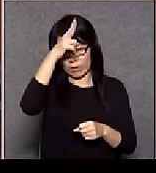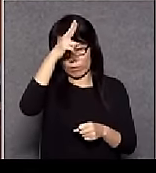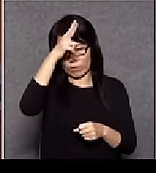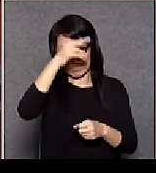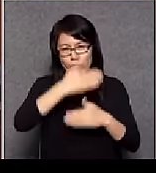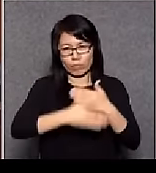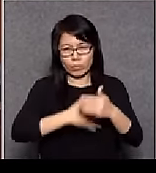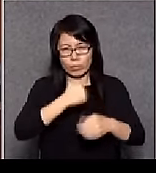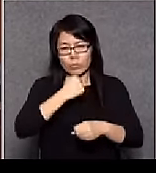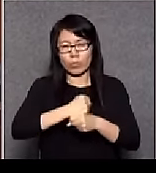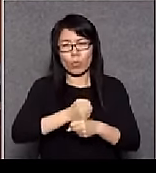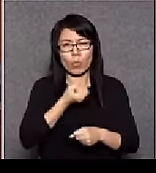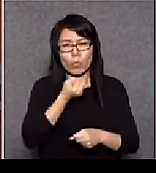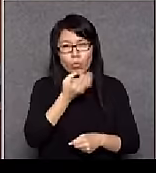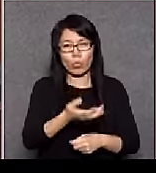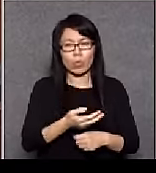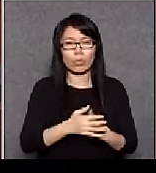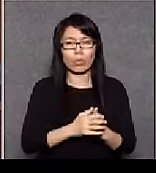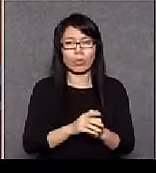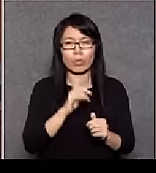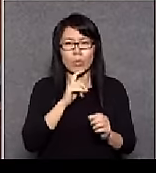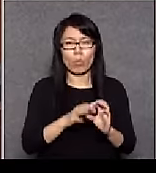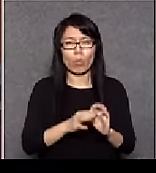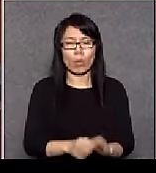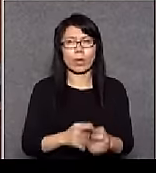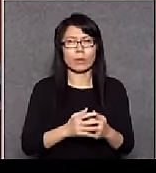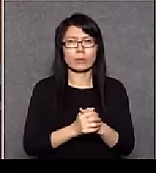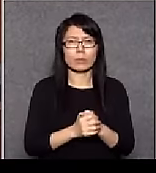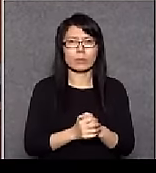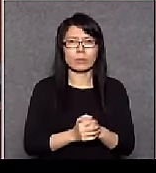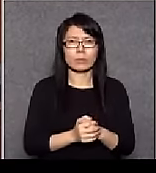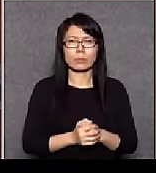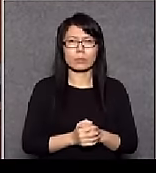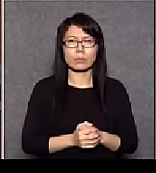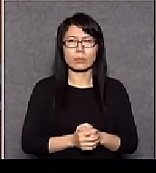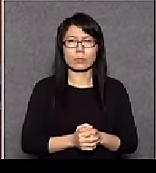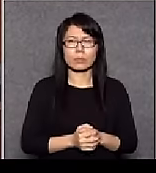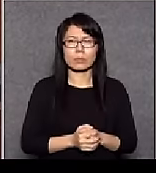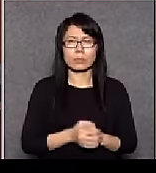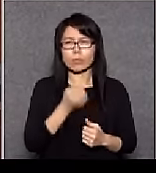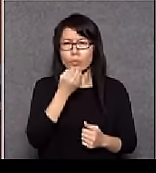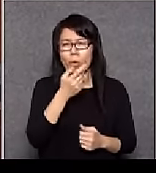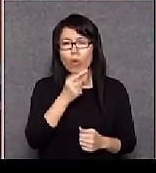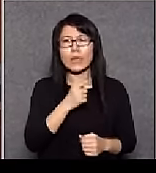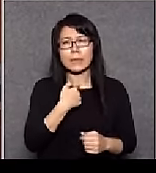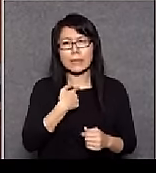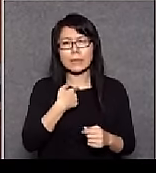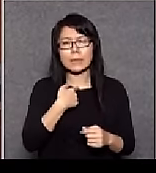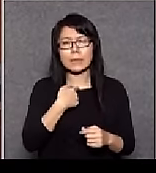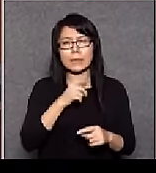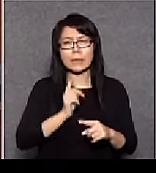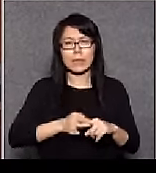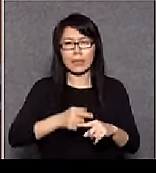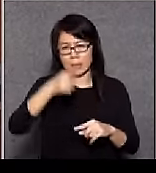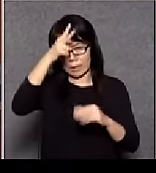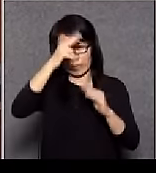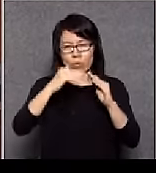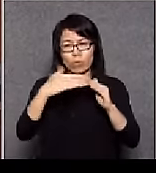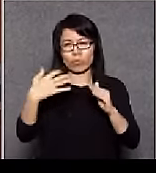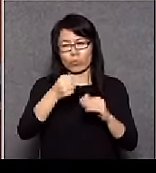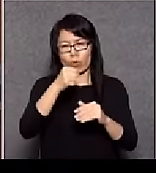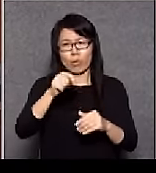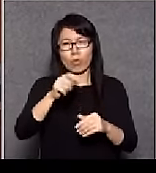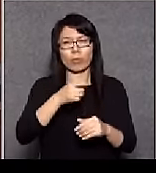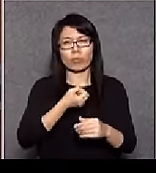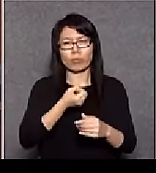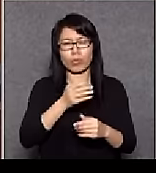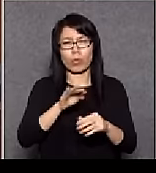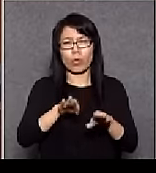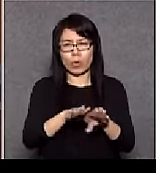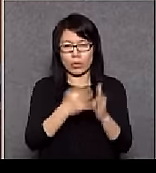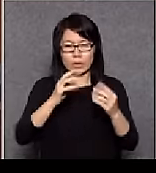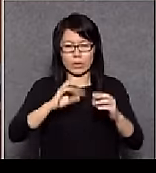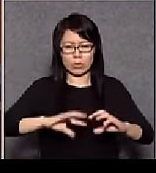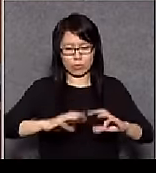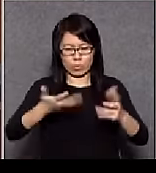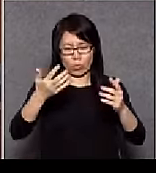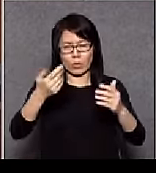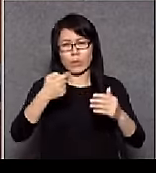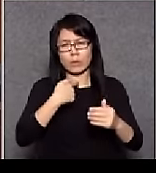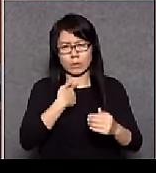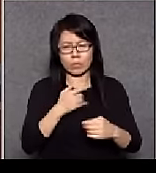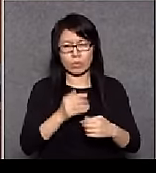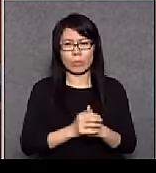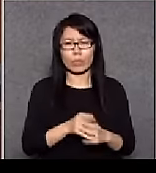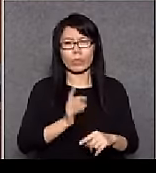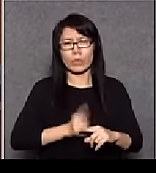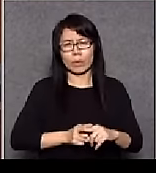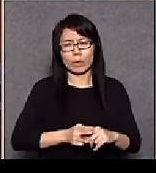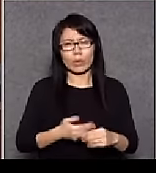提出他提出他提出當然是通過局長因為進來一個改革其實你要